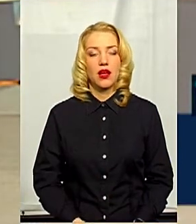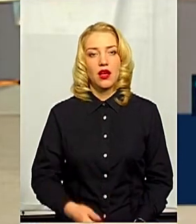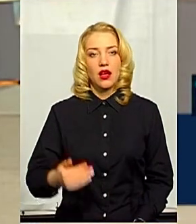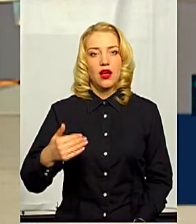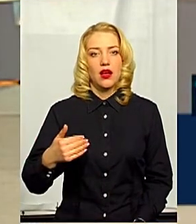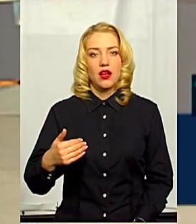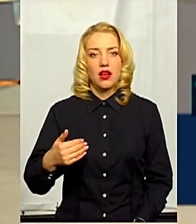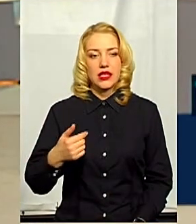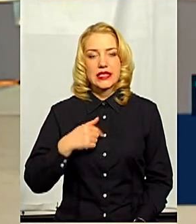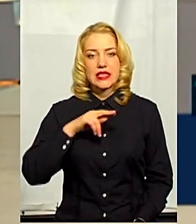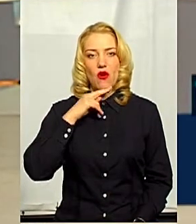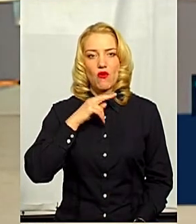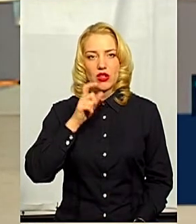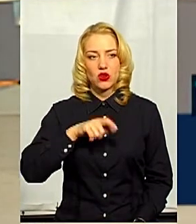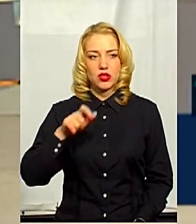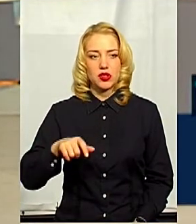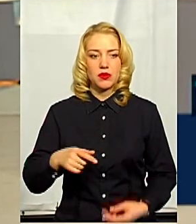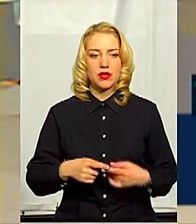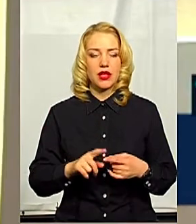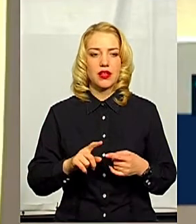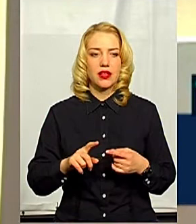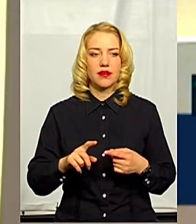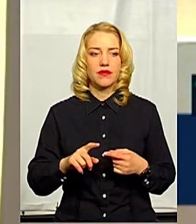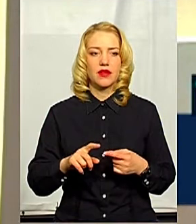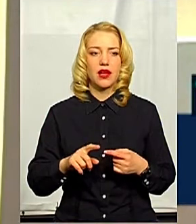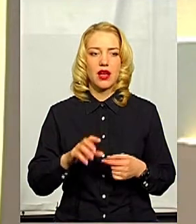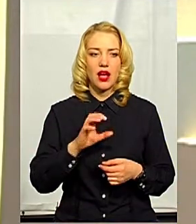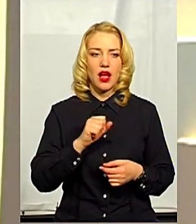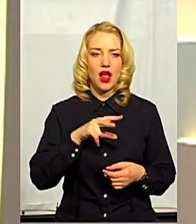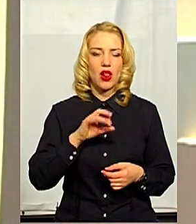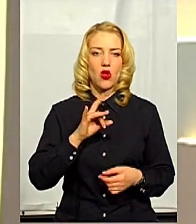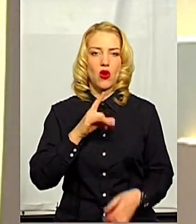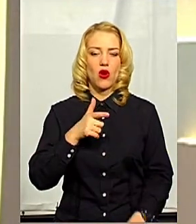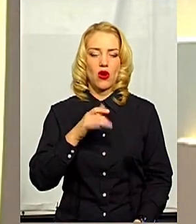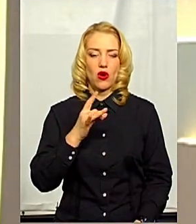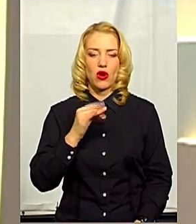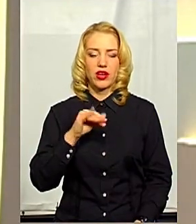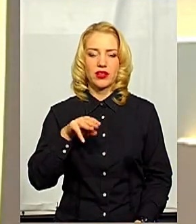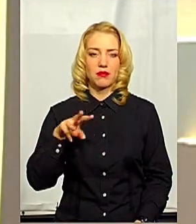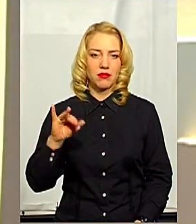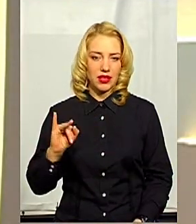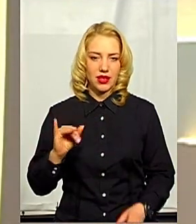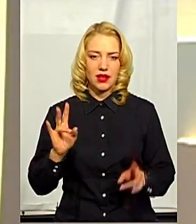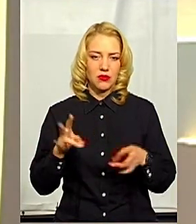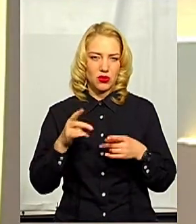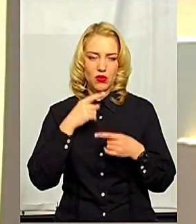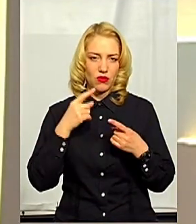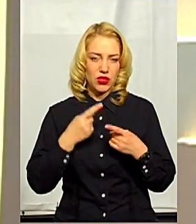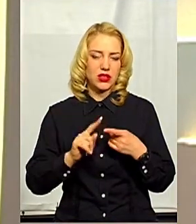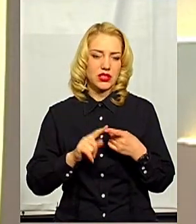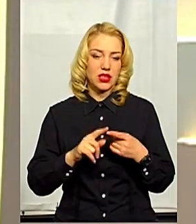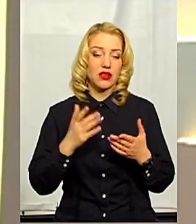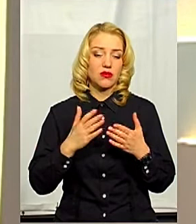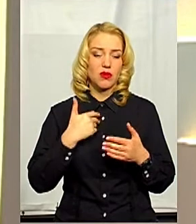глядачам, попрошу вас вже не деталізувати алгоритми, тому що в попередніх програмах ми вже порушували тему коронавірусу. І